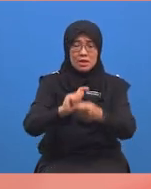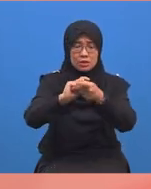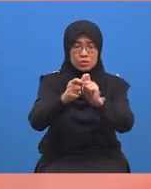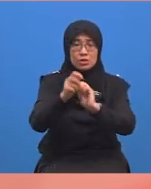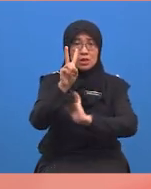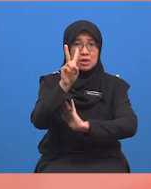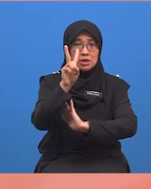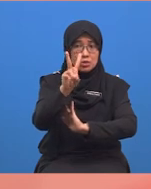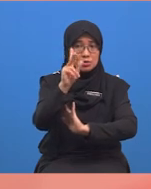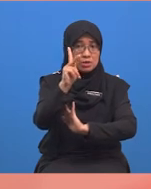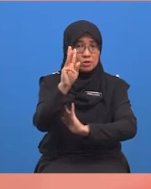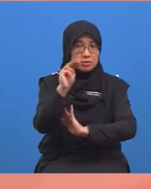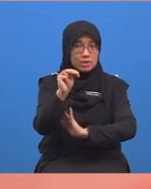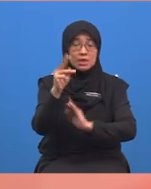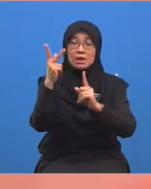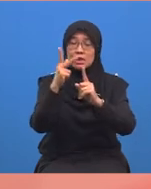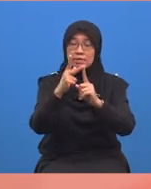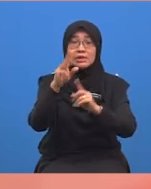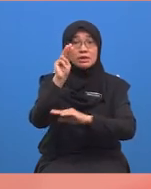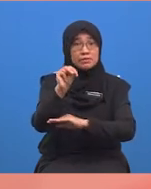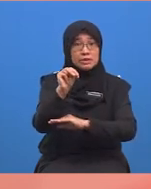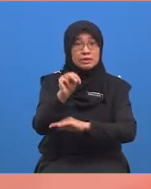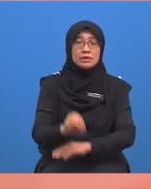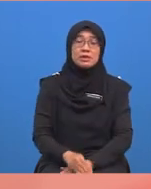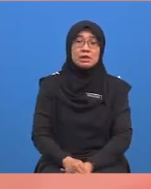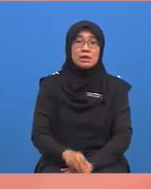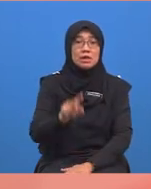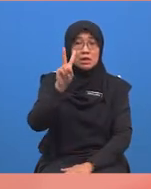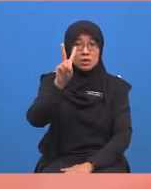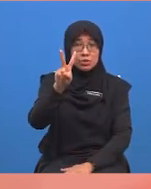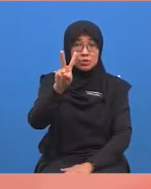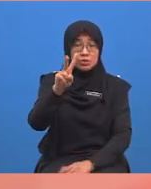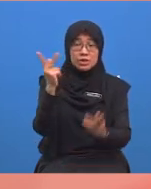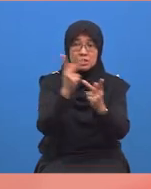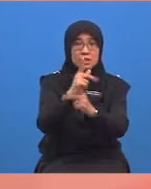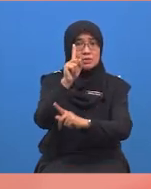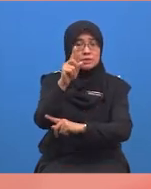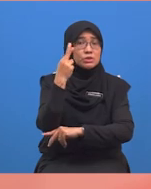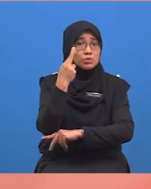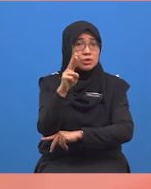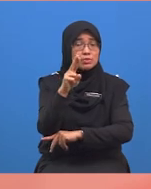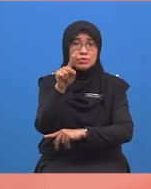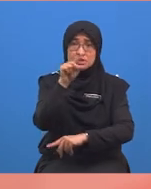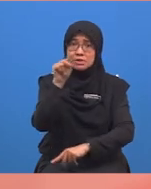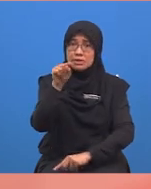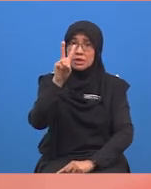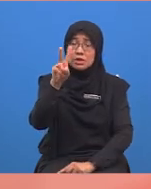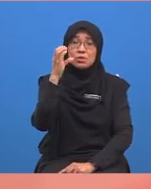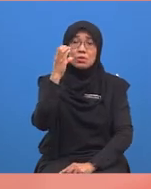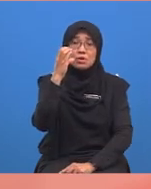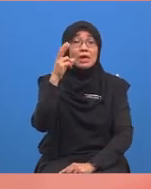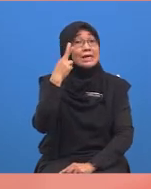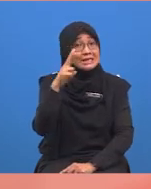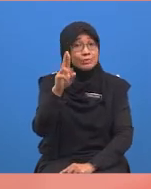Tukarkan bahagi dua kilometer kepada meter iaitu dua darab seribu sama dengan